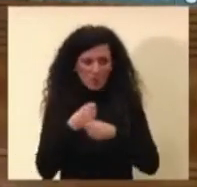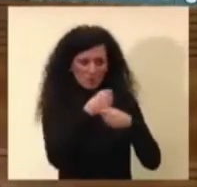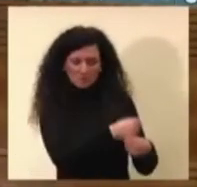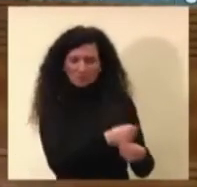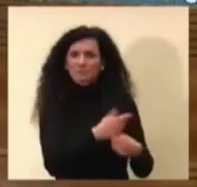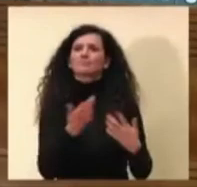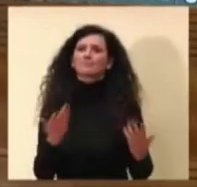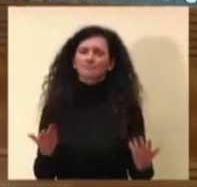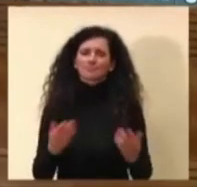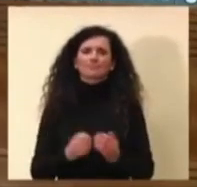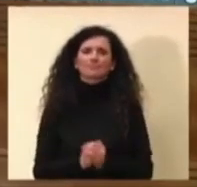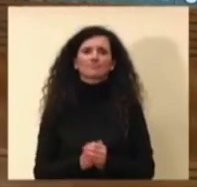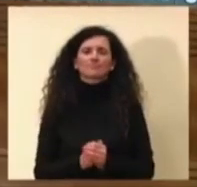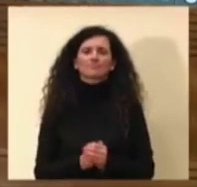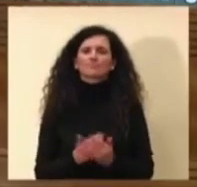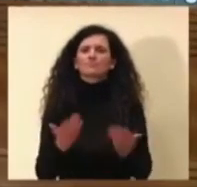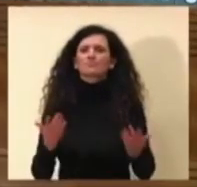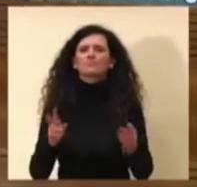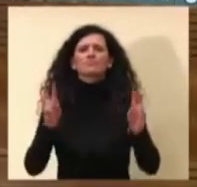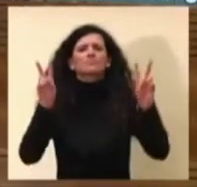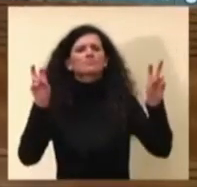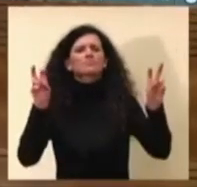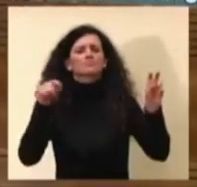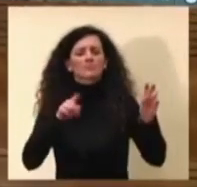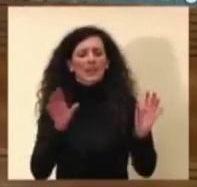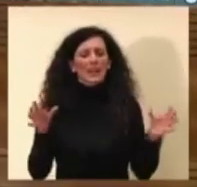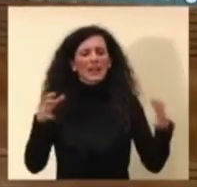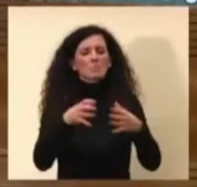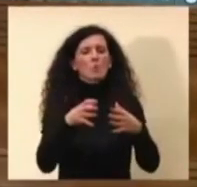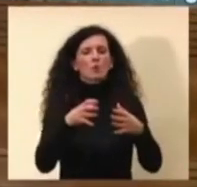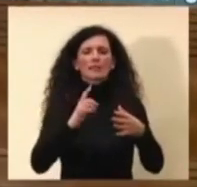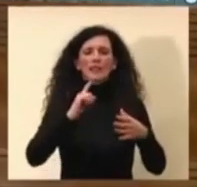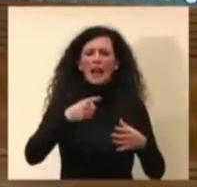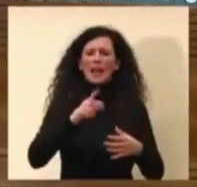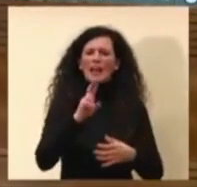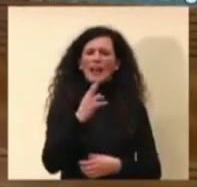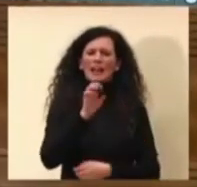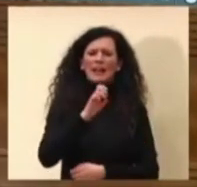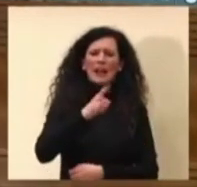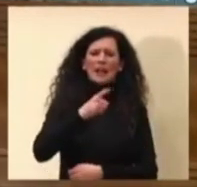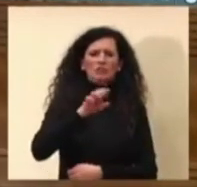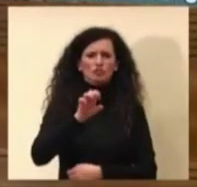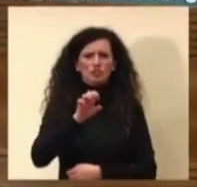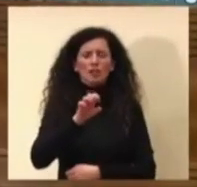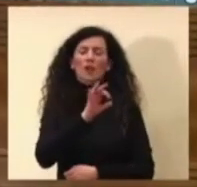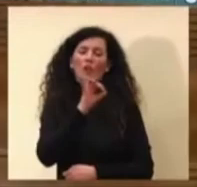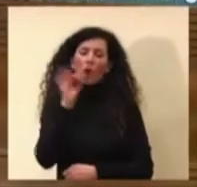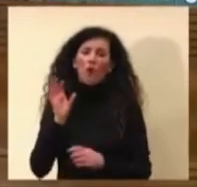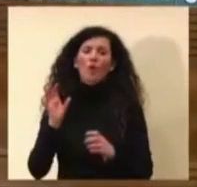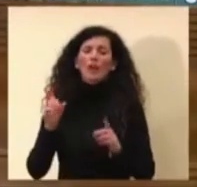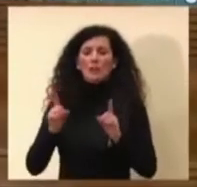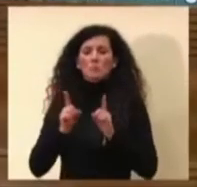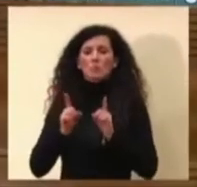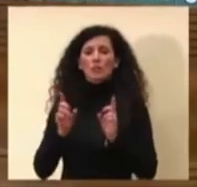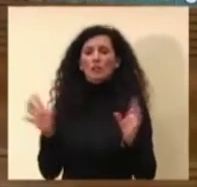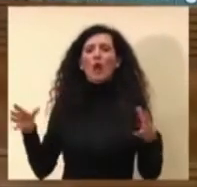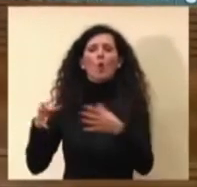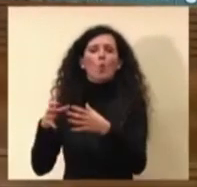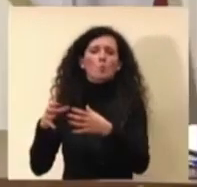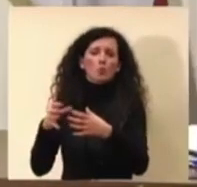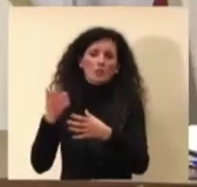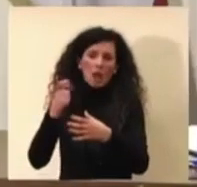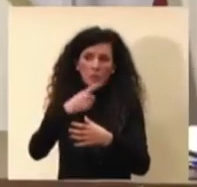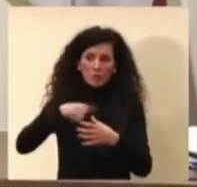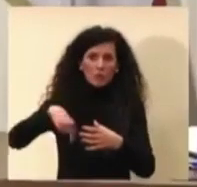immunità di gregge o di comunità, perché visto che non siamo pecore, usiamo un termine un po' diverso, magari, però sì, in inglese